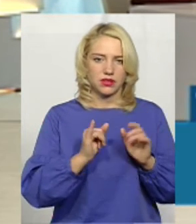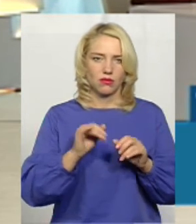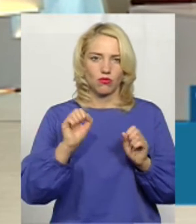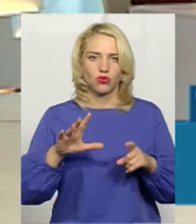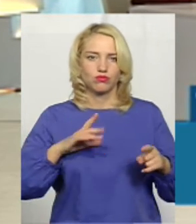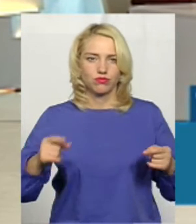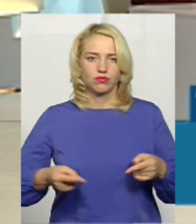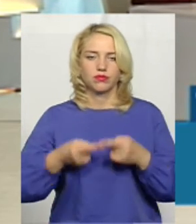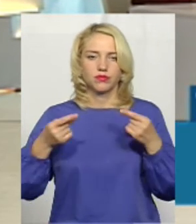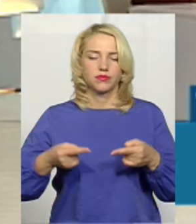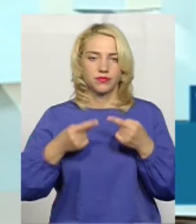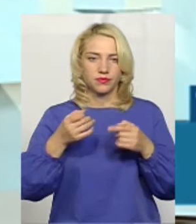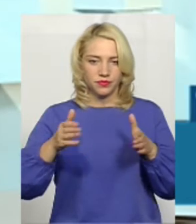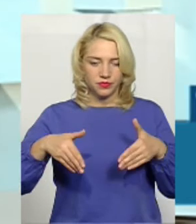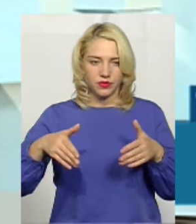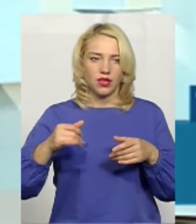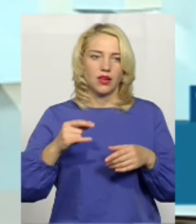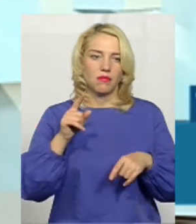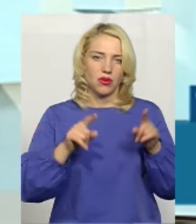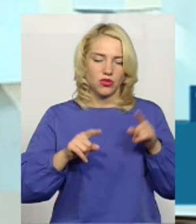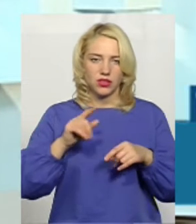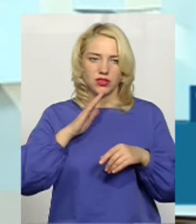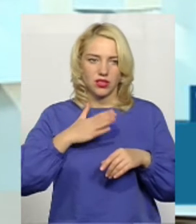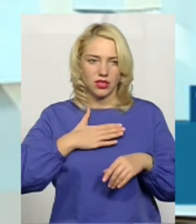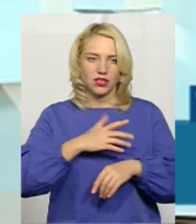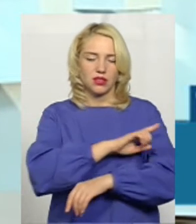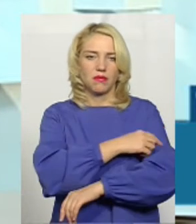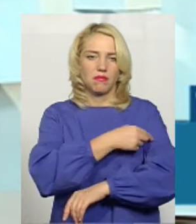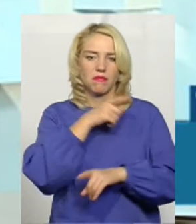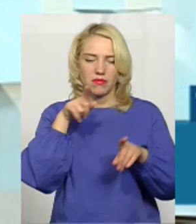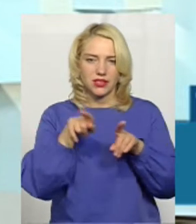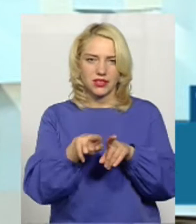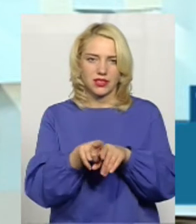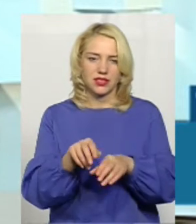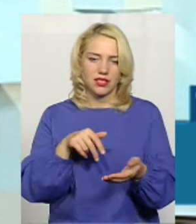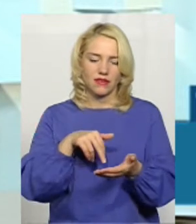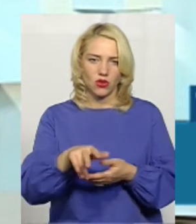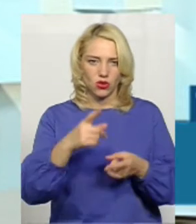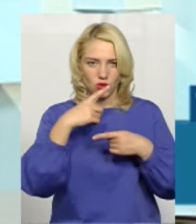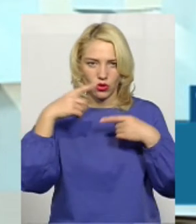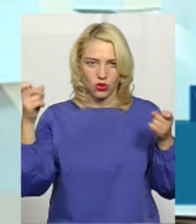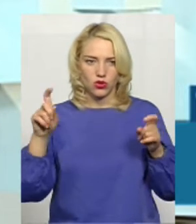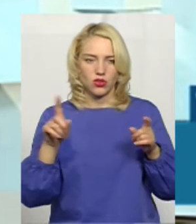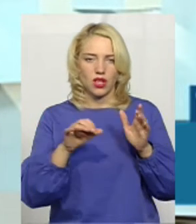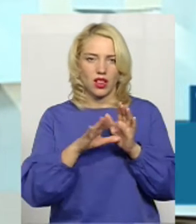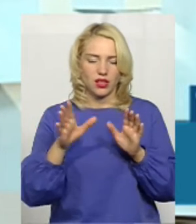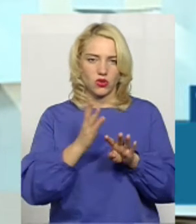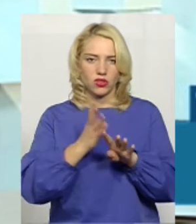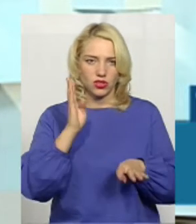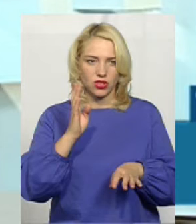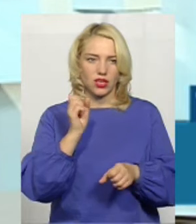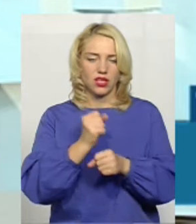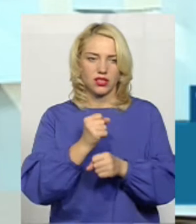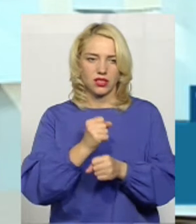можуть виникнути конфлікти. Періодично наші медичні сестри виходять з прийому і оголошують, що електронна черга